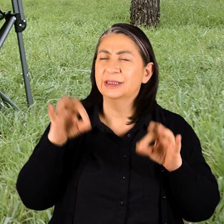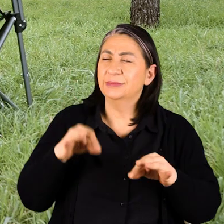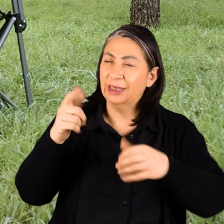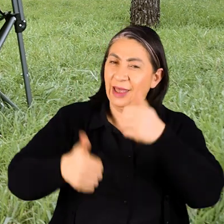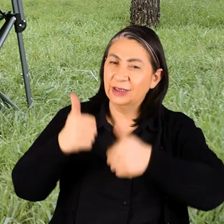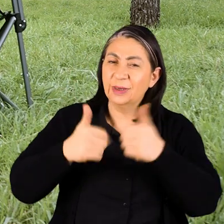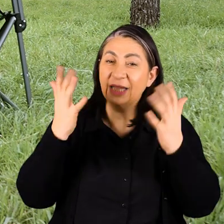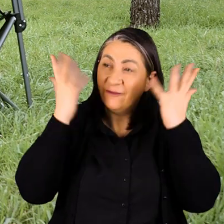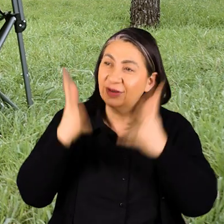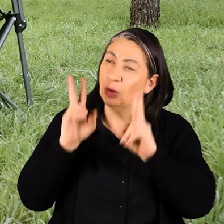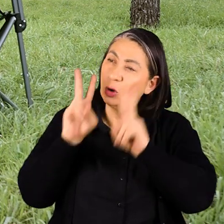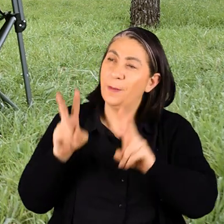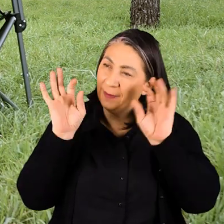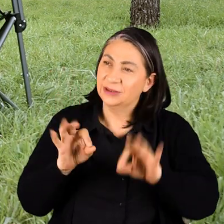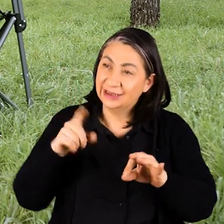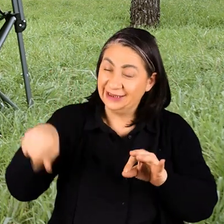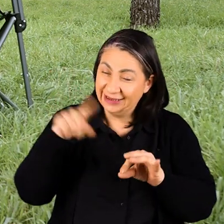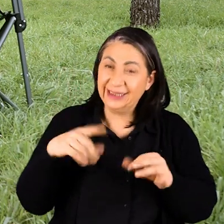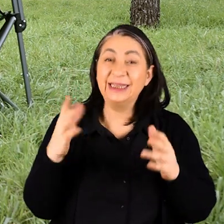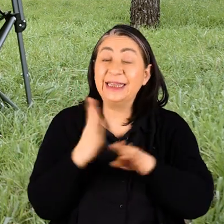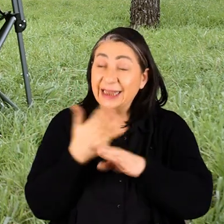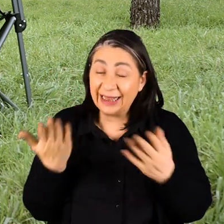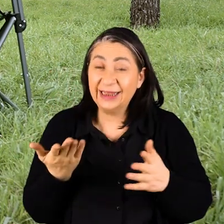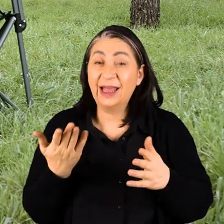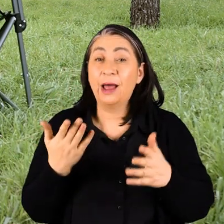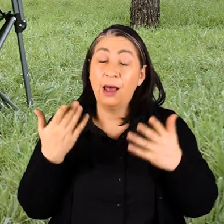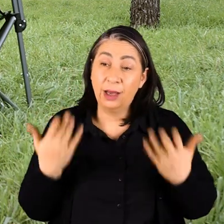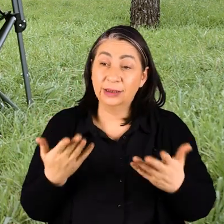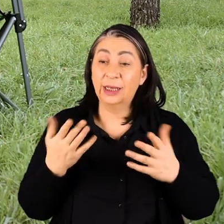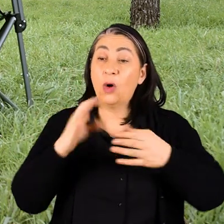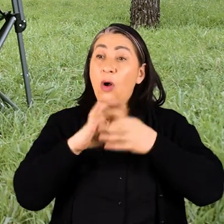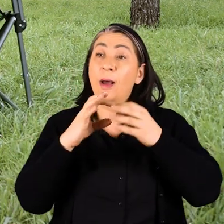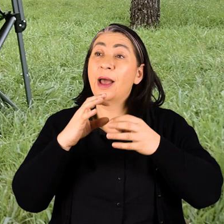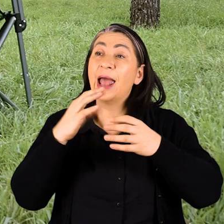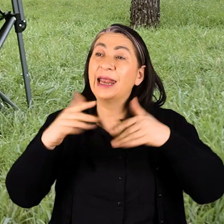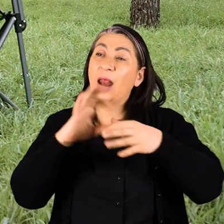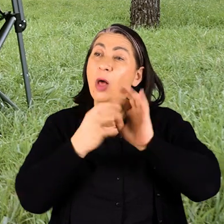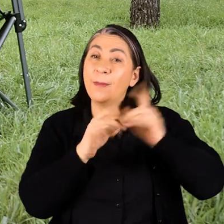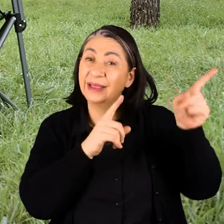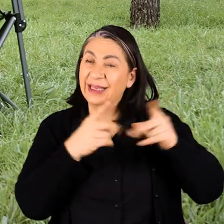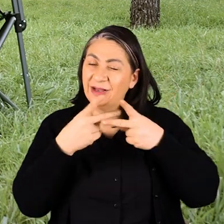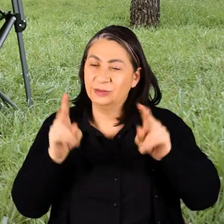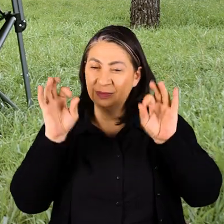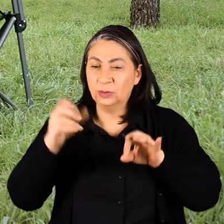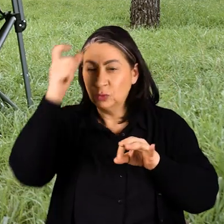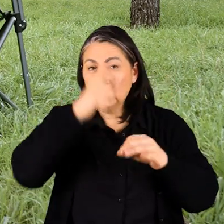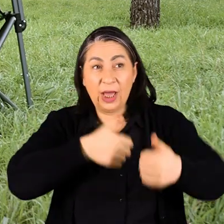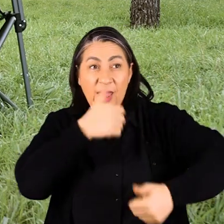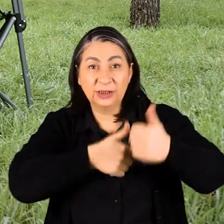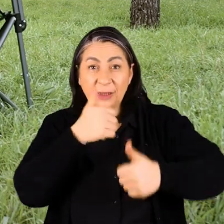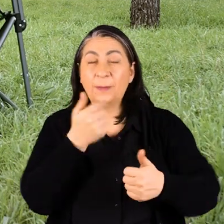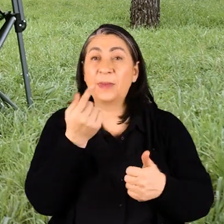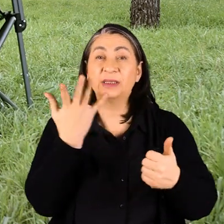yarışlarda daha sık görmeye başlayacağız tabii sizi Çünkü artık paralimpik bölümler de açılmaya başladı Türkiye'deki yarışlarda